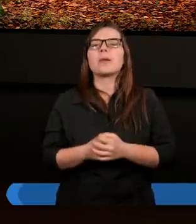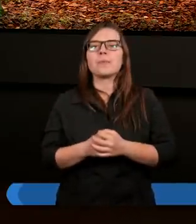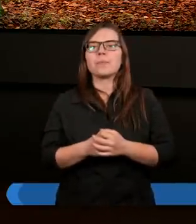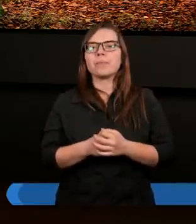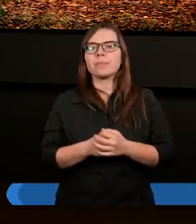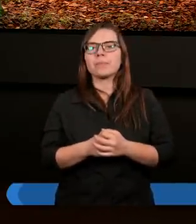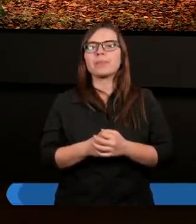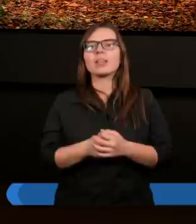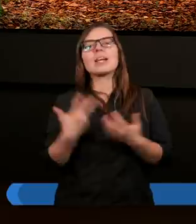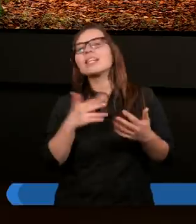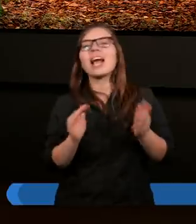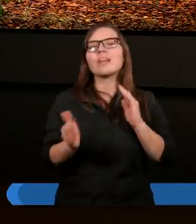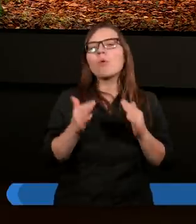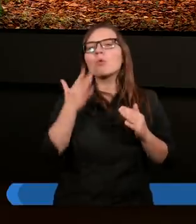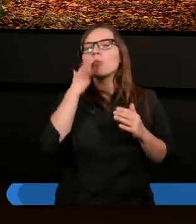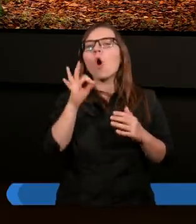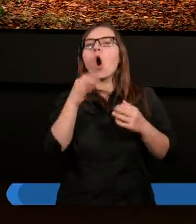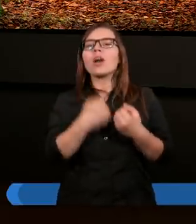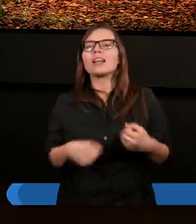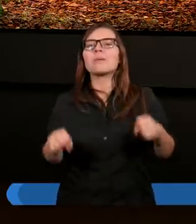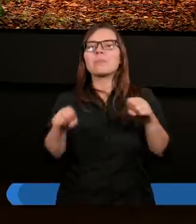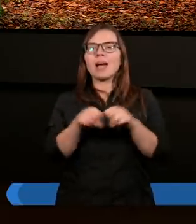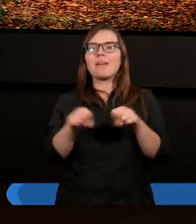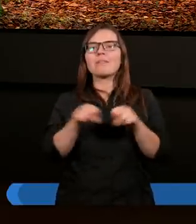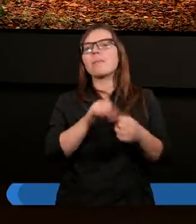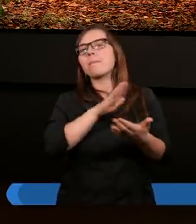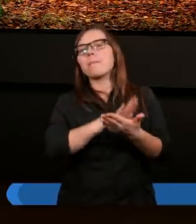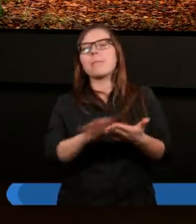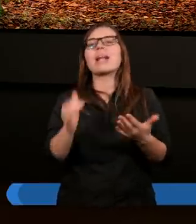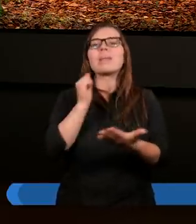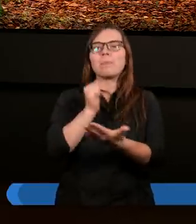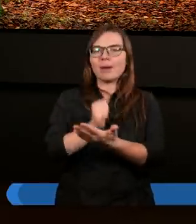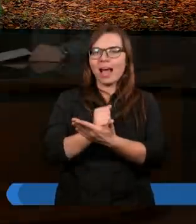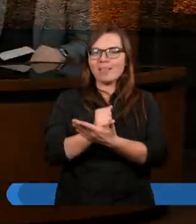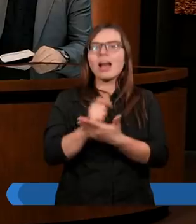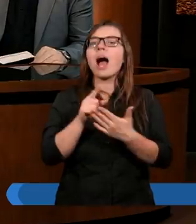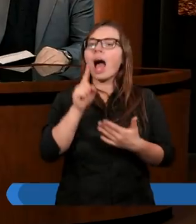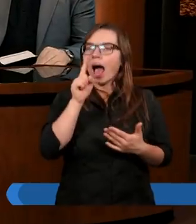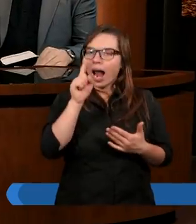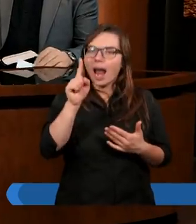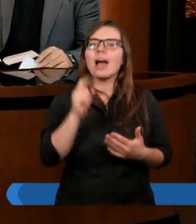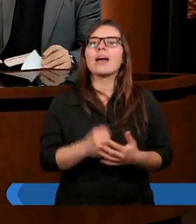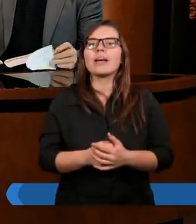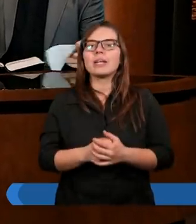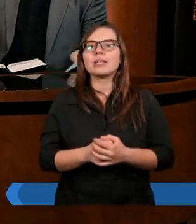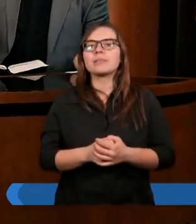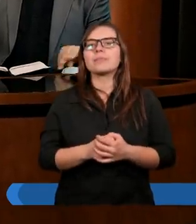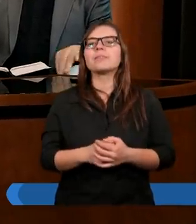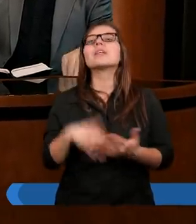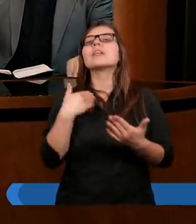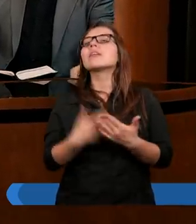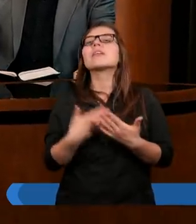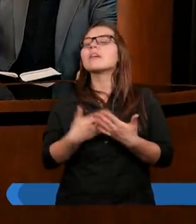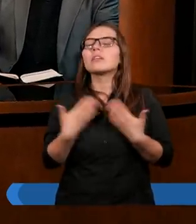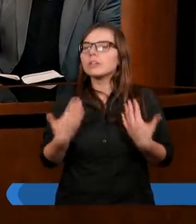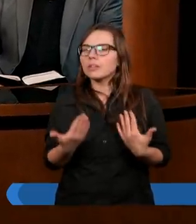no nie sposób mówić o sprawiedliwości bez prawa, ale dlatego,